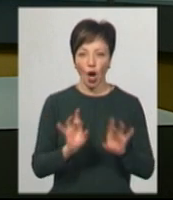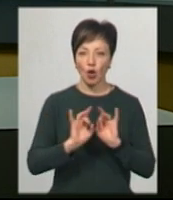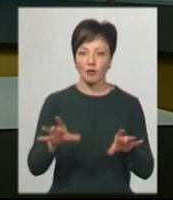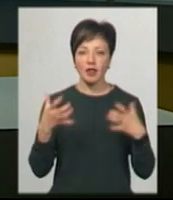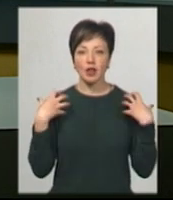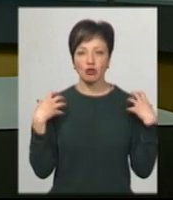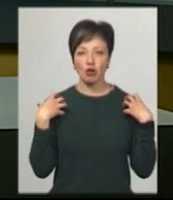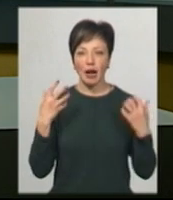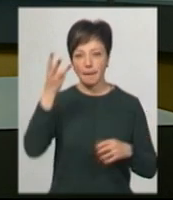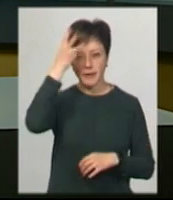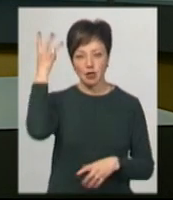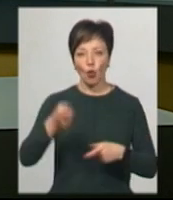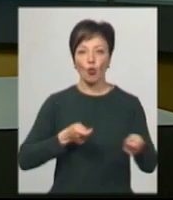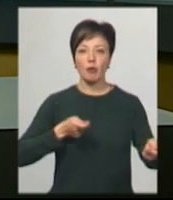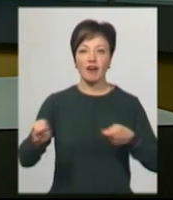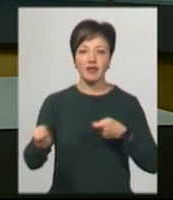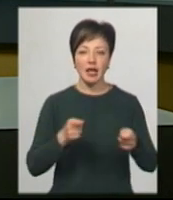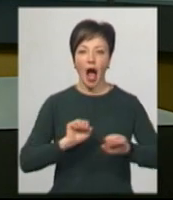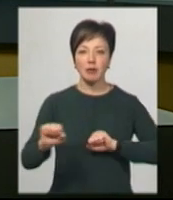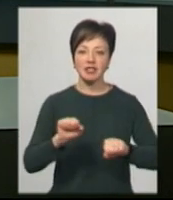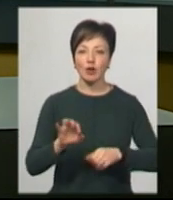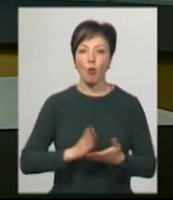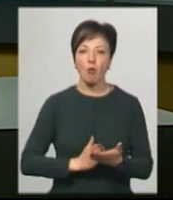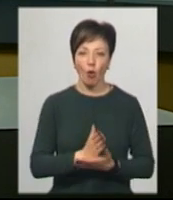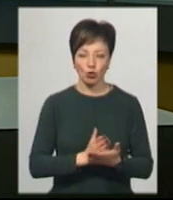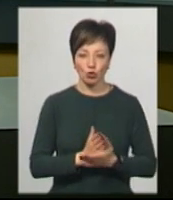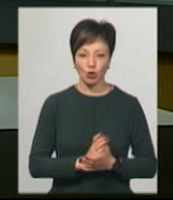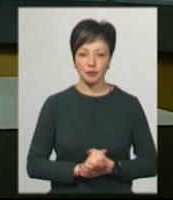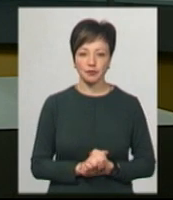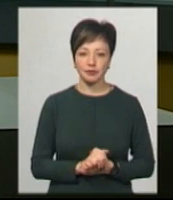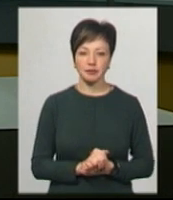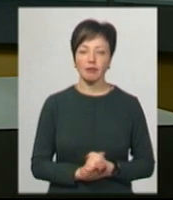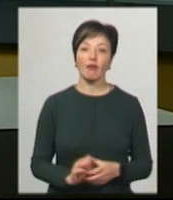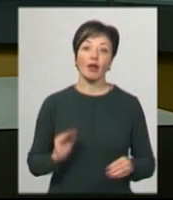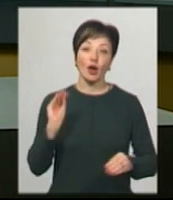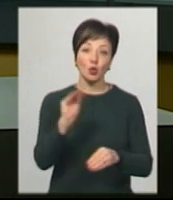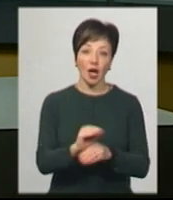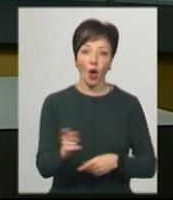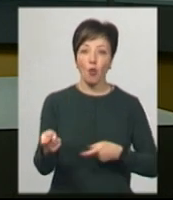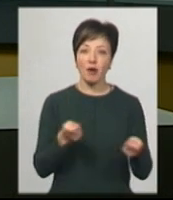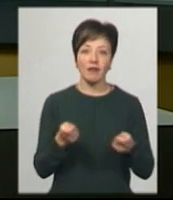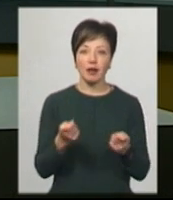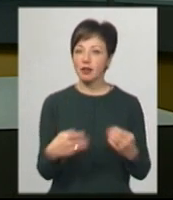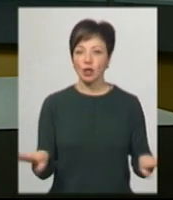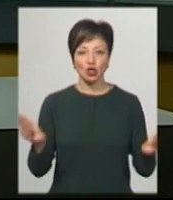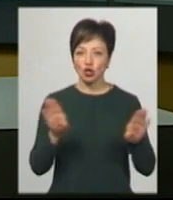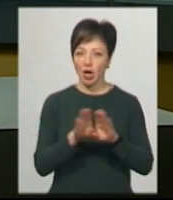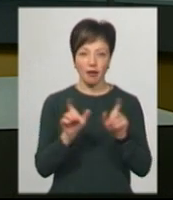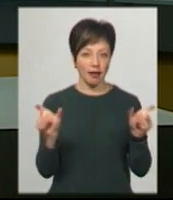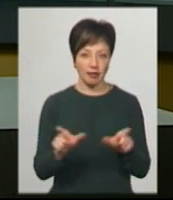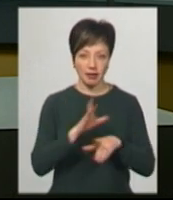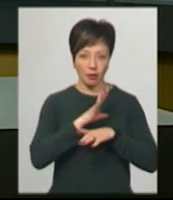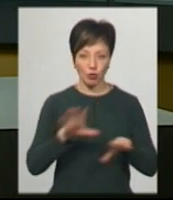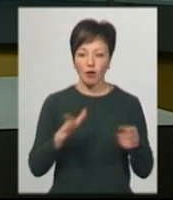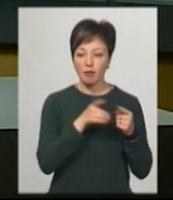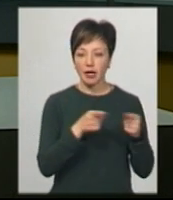начальник Хмельницького управління адміністративних послуг Олексій Хохлов. Додає, управління не зачинялося на карантин та в